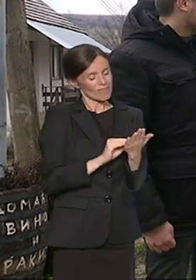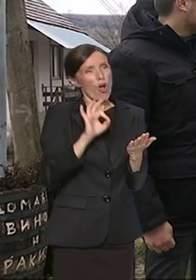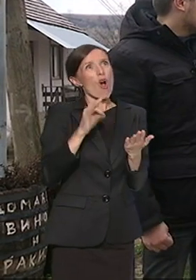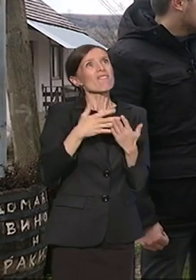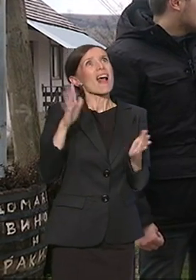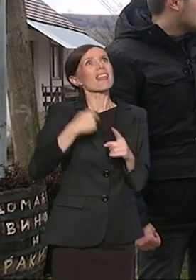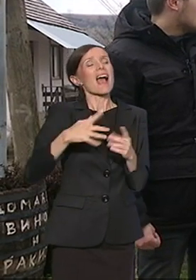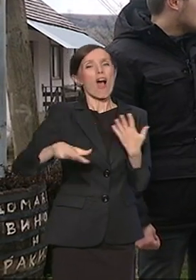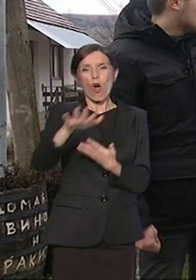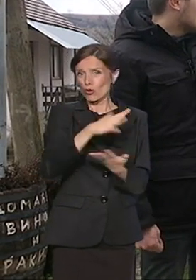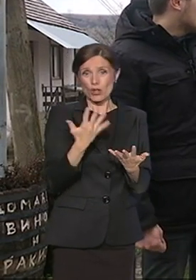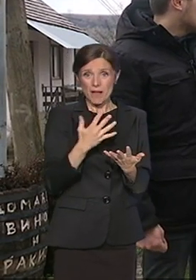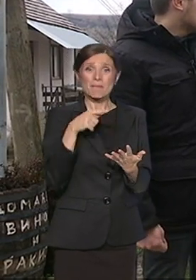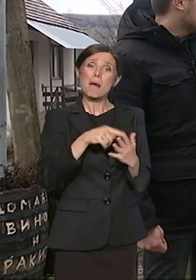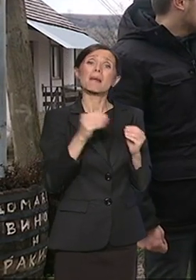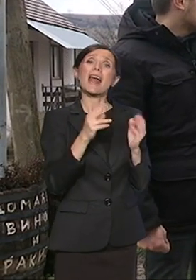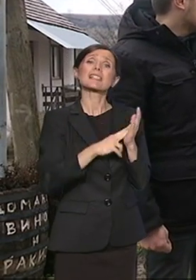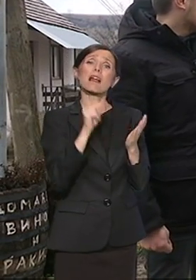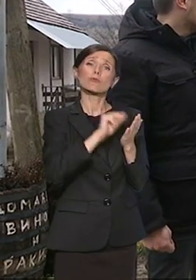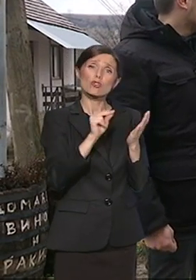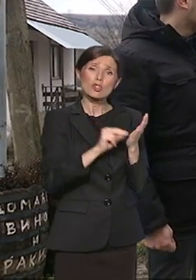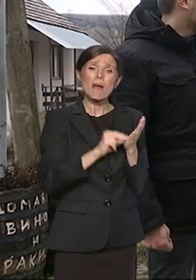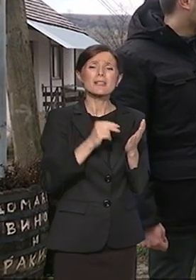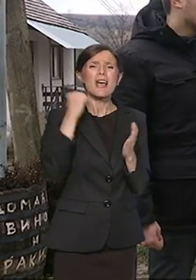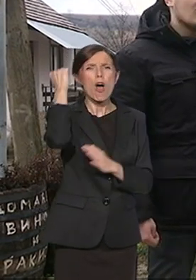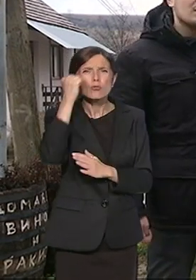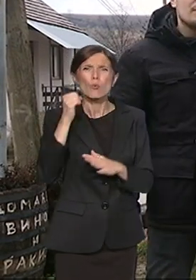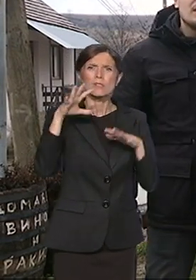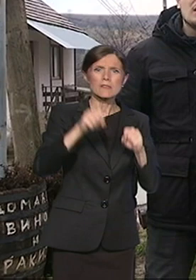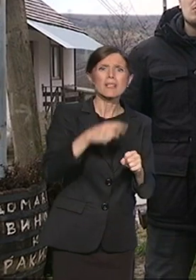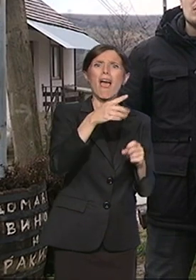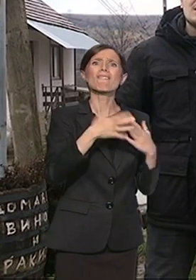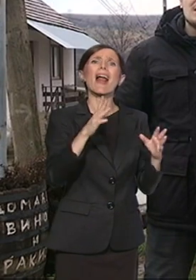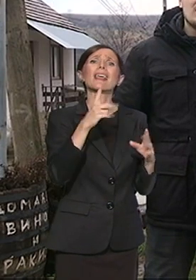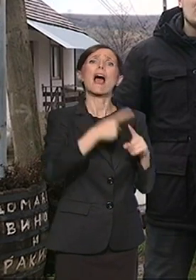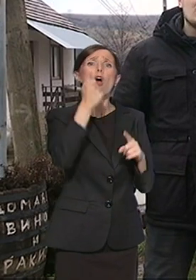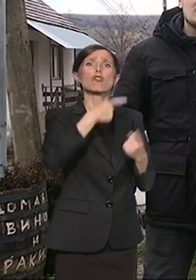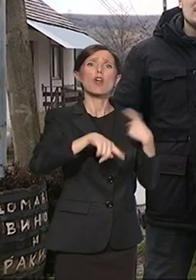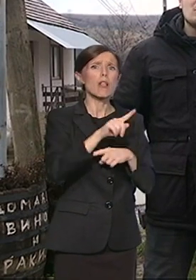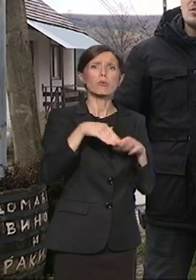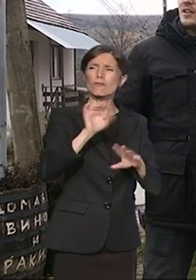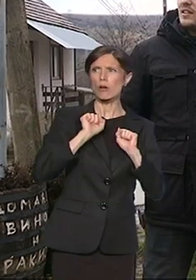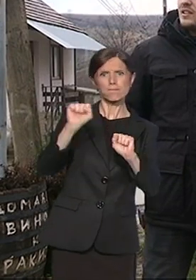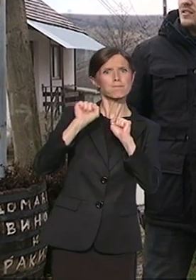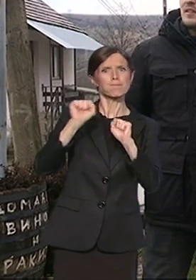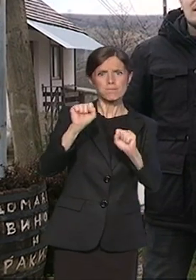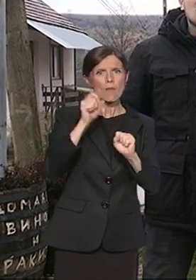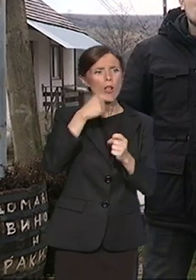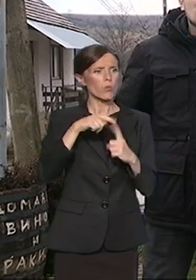hoće najveši su se održali protiv Zuluma, znači toga su cijeli podrimi smatari koje najodvažnije. I to je istina velika hoće, mesto koje